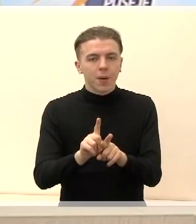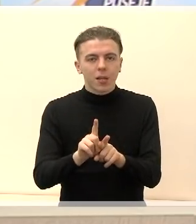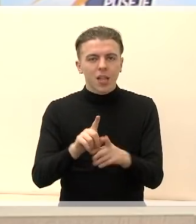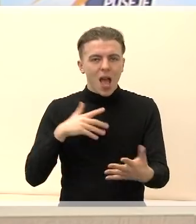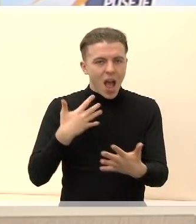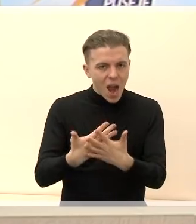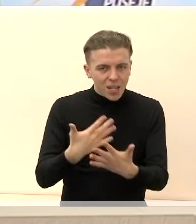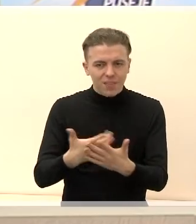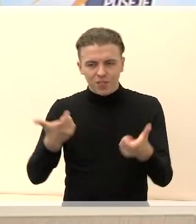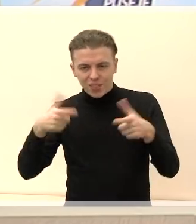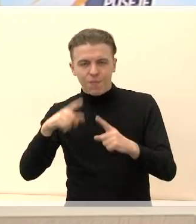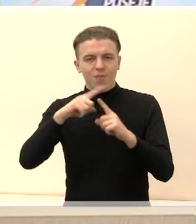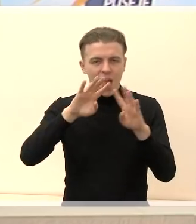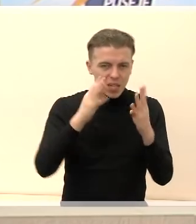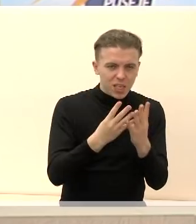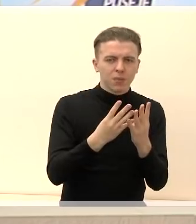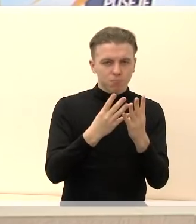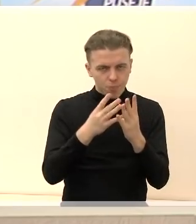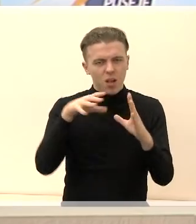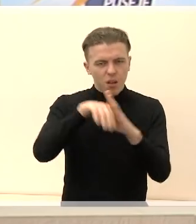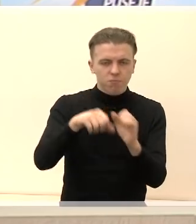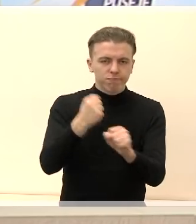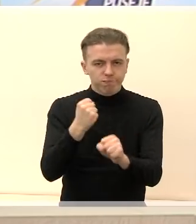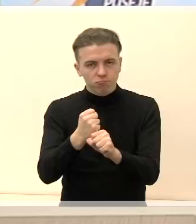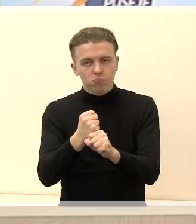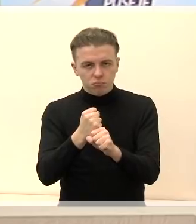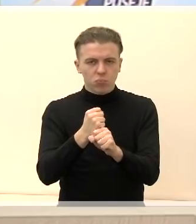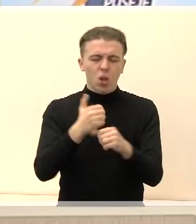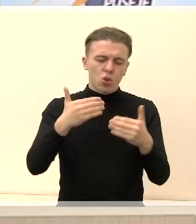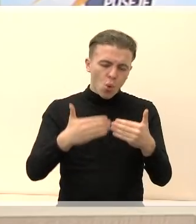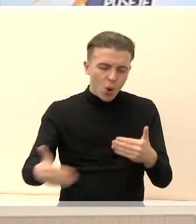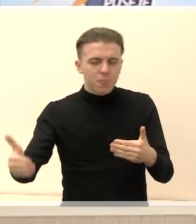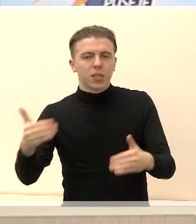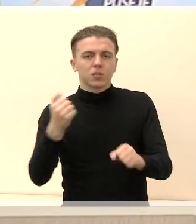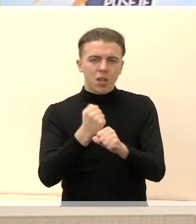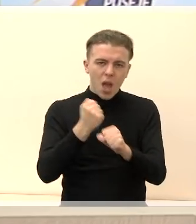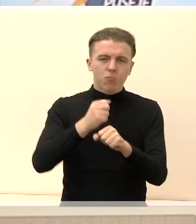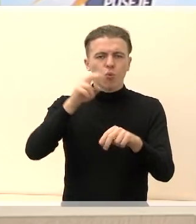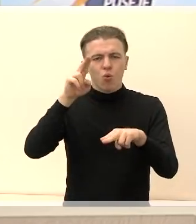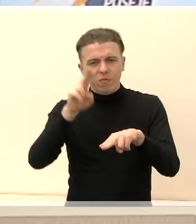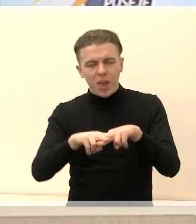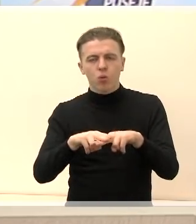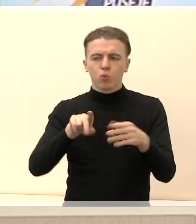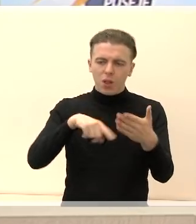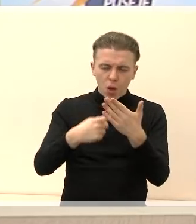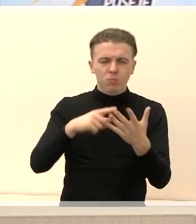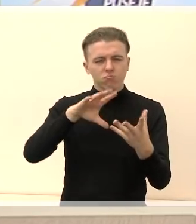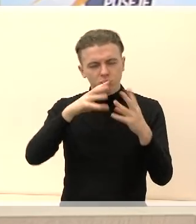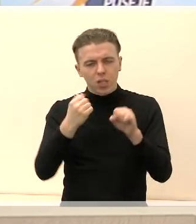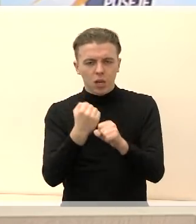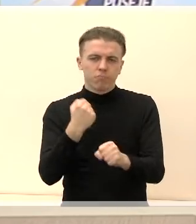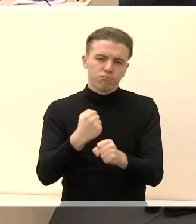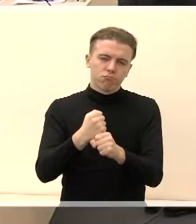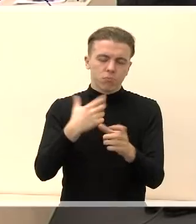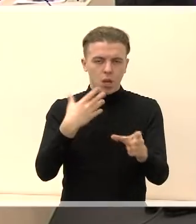aktyvų savivaldybės tarybą, sprendžiant iškelimo ir tolimesnio darbo vietų klausimus kartu su teisingu